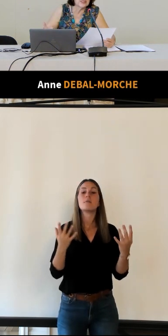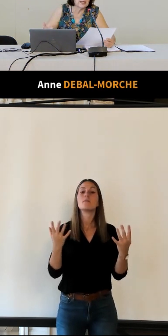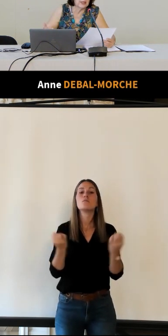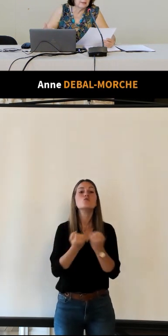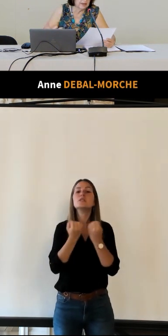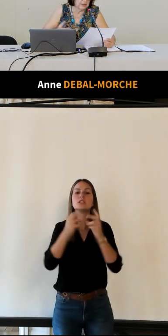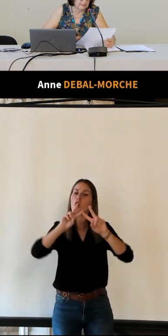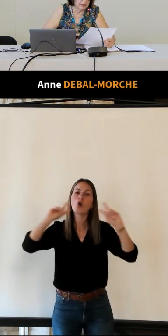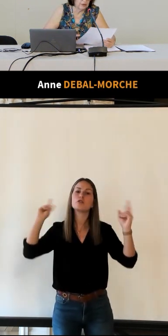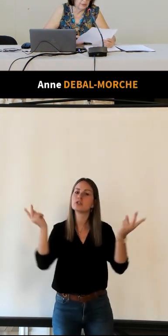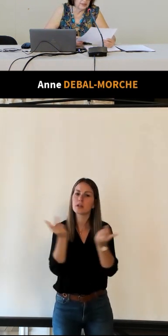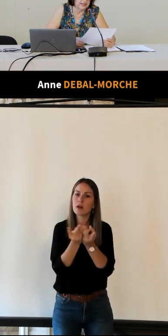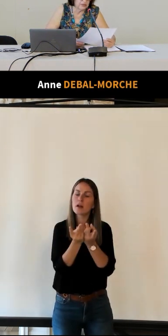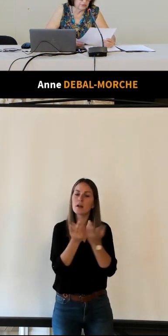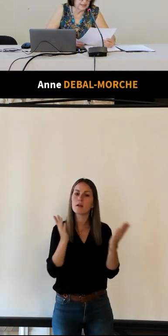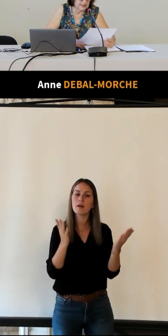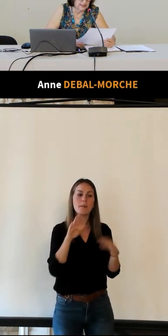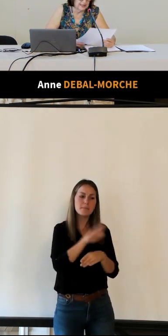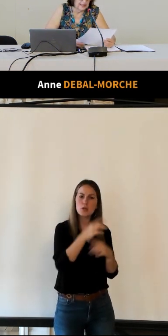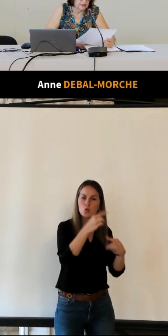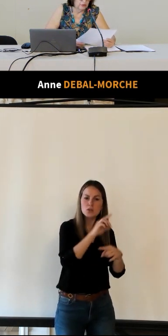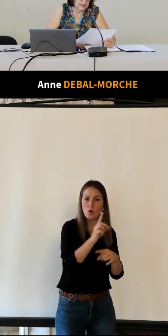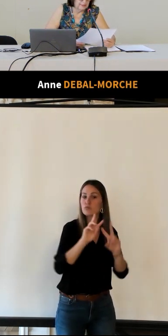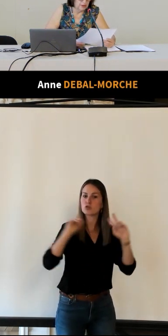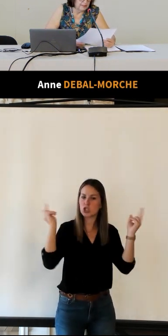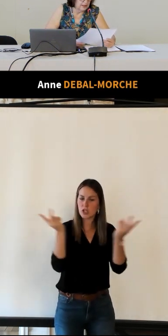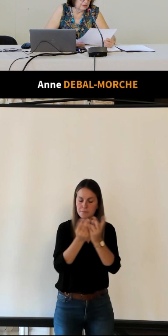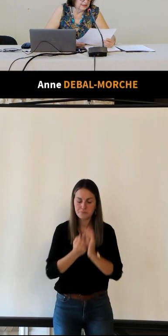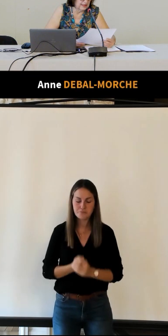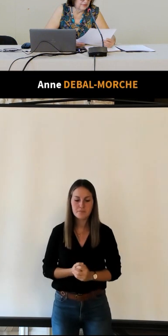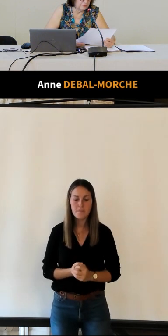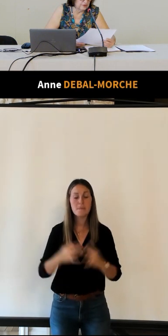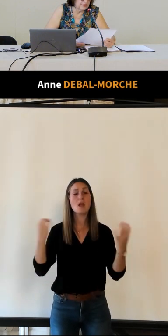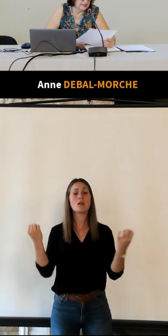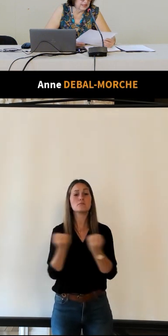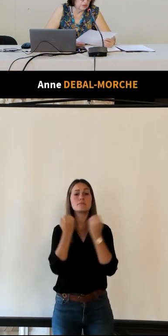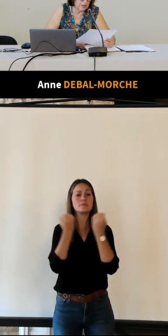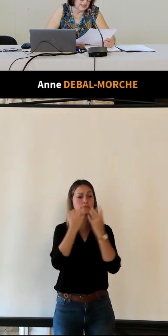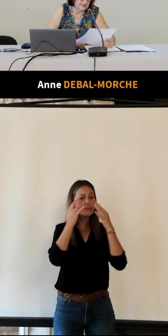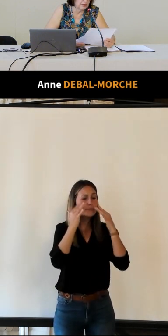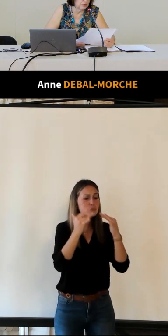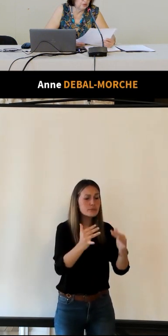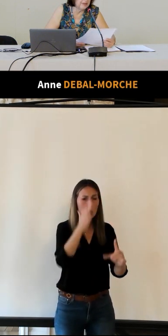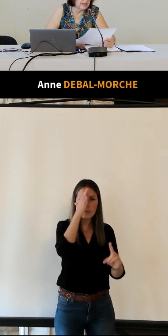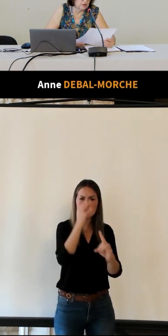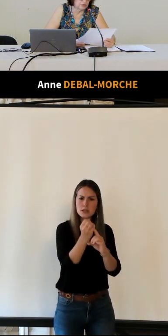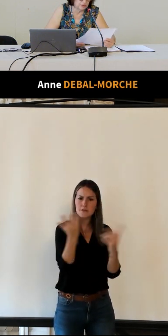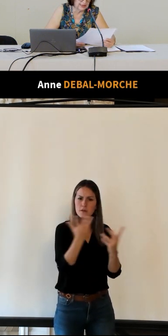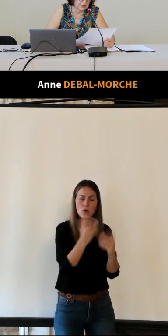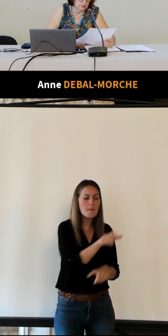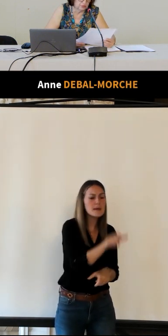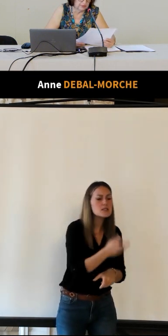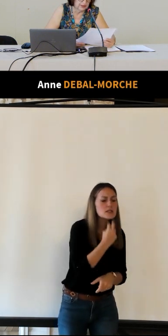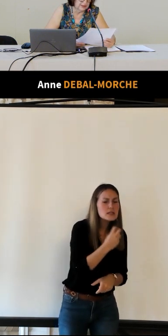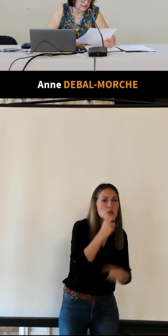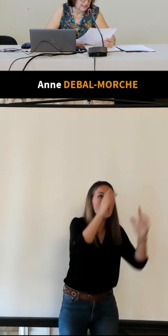en général pas que la publicité touristique donc la propagande influence les citoyens du berceau jusqu